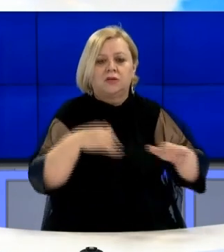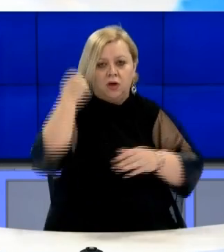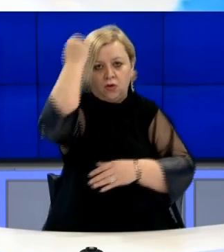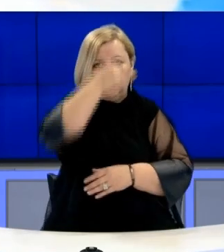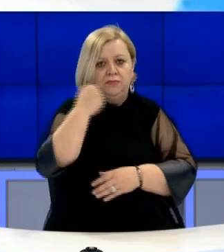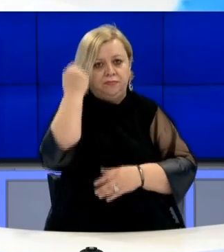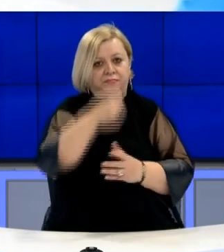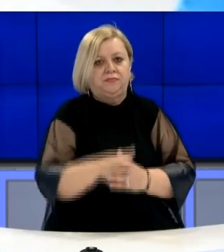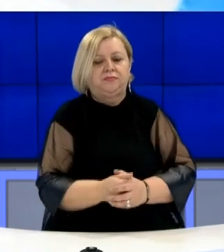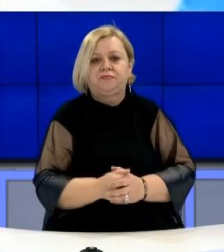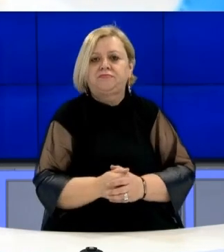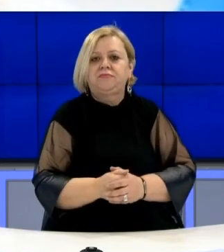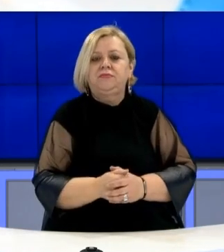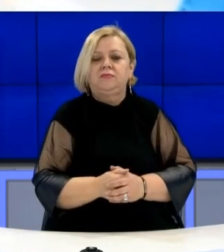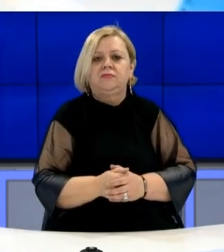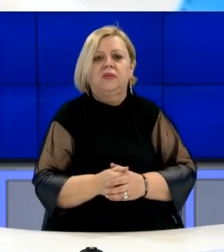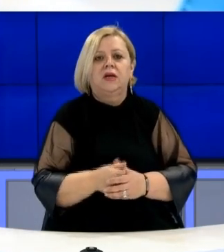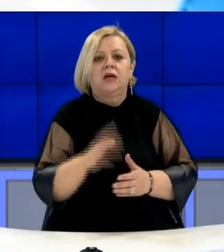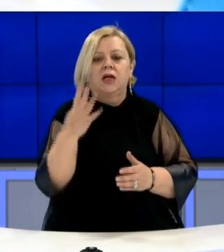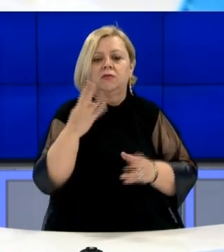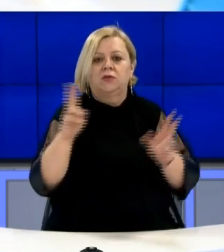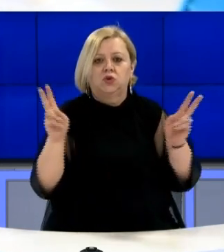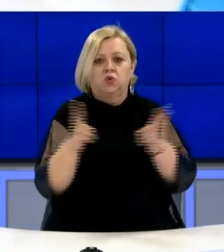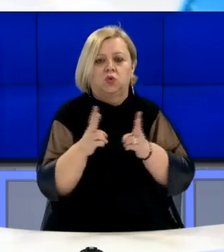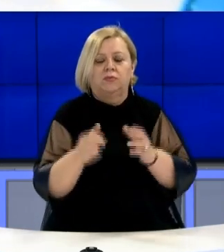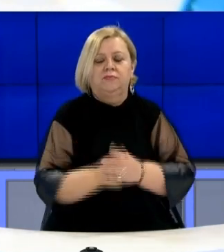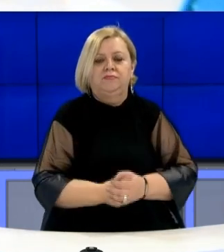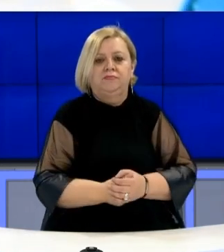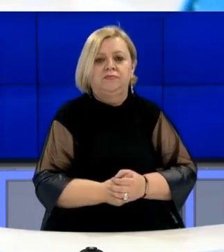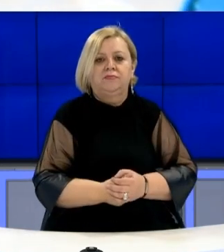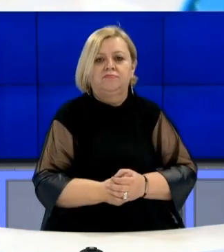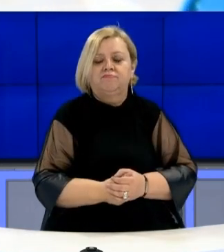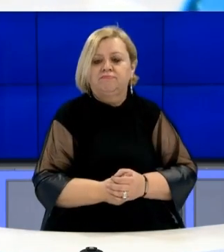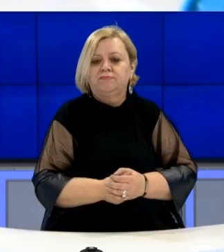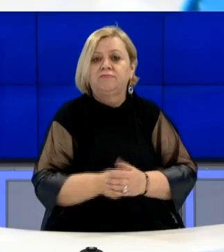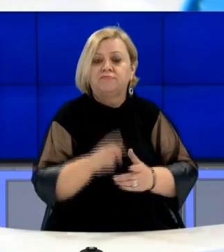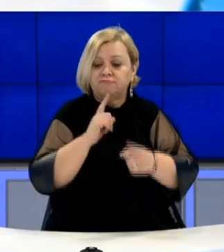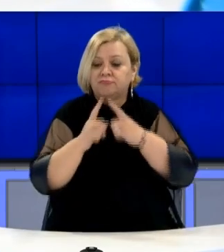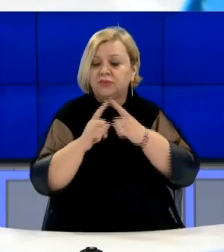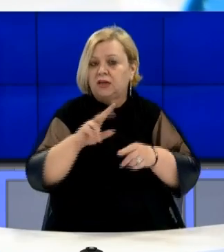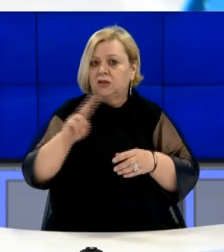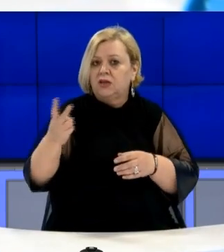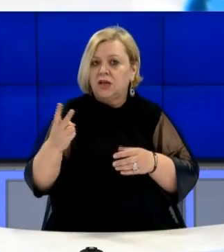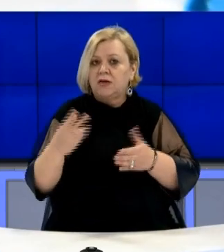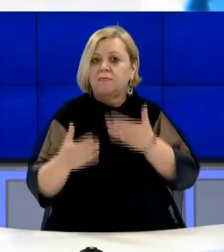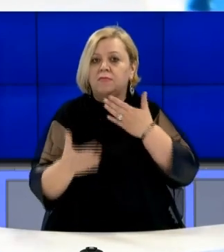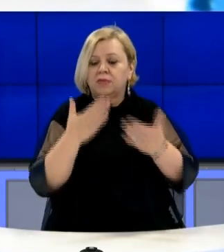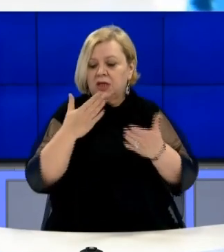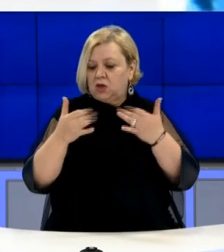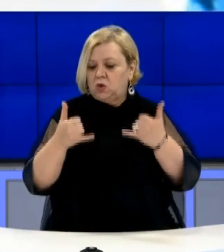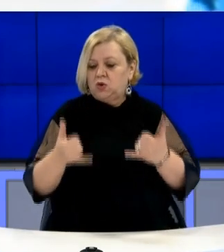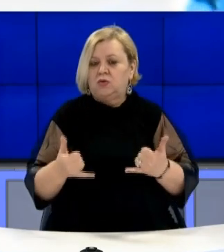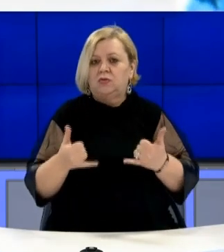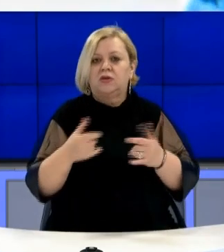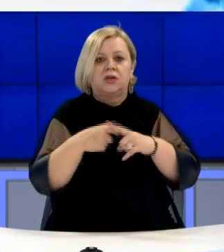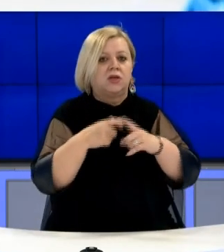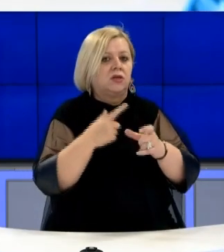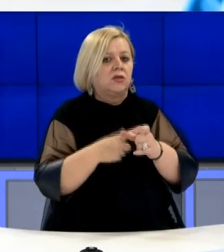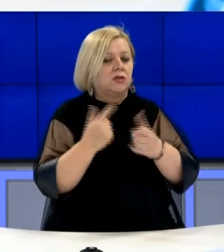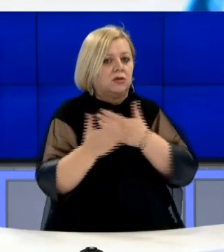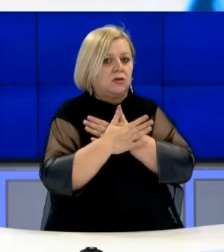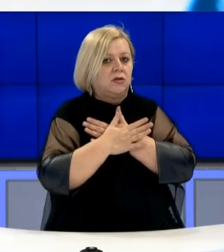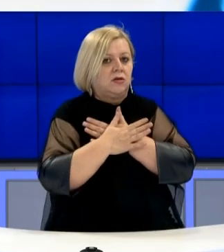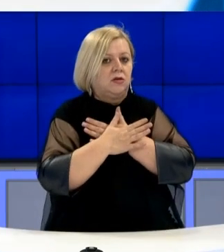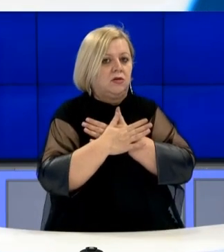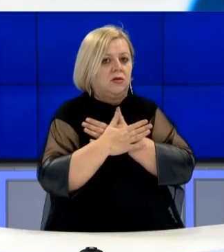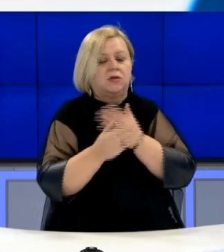kuvendin e Kosovës që do të mbahen me 14 shkurt. Veç diskutimeve tjera, në mbledhjen e sotme të Komisionit qëndror